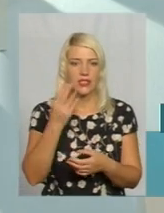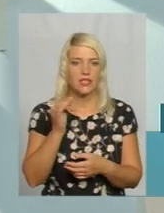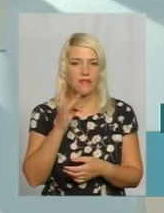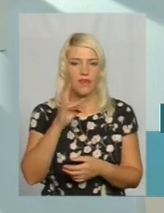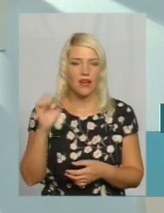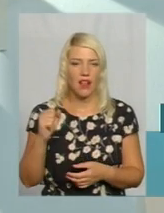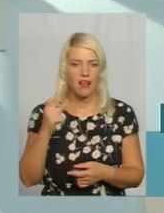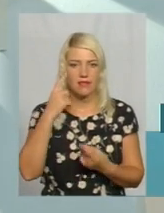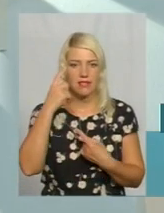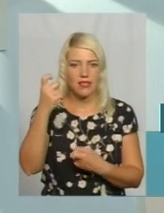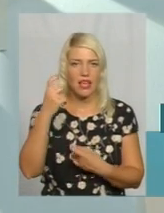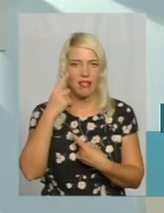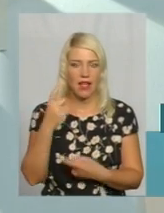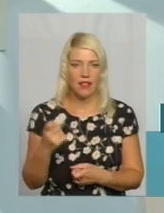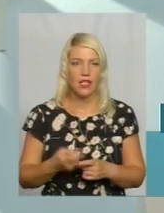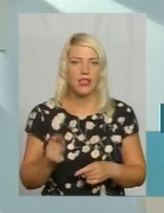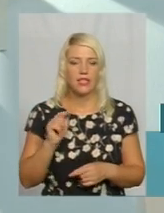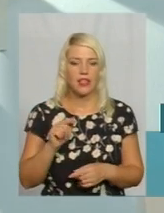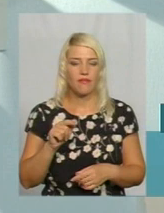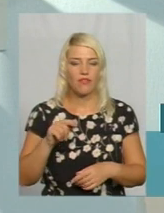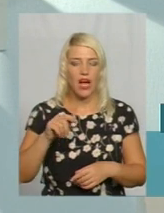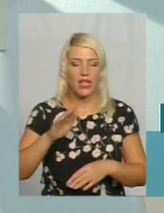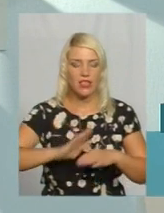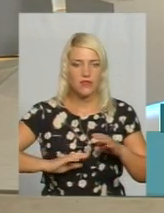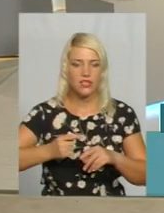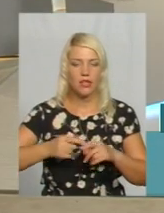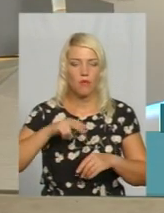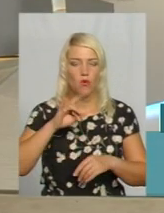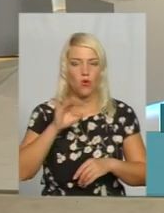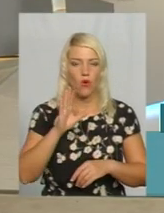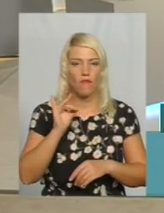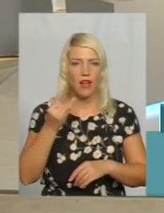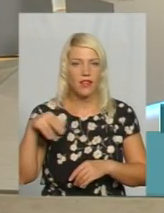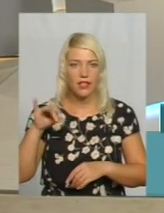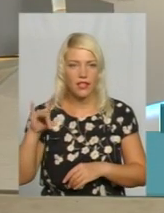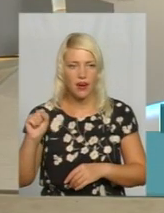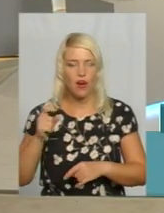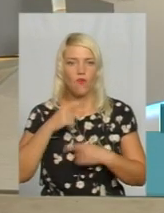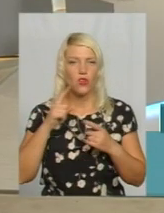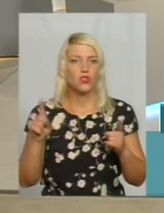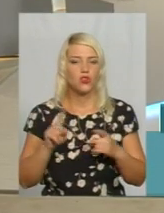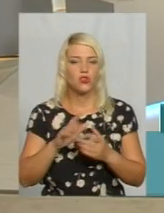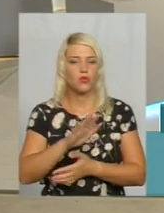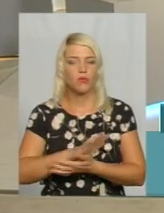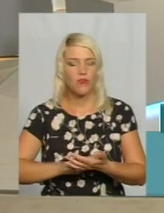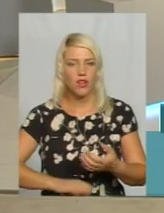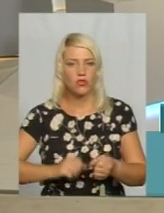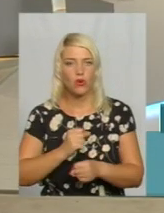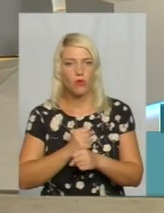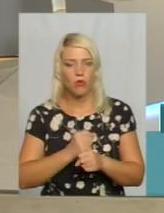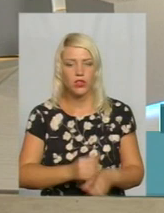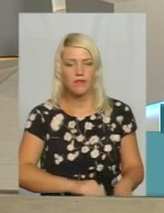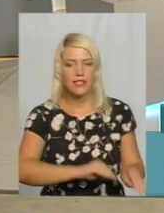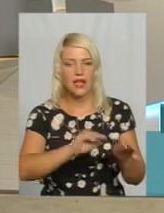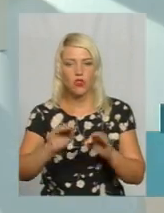Уже фахівці цього провайдера повідомили, що вже тривають роботи з встановлення нових